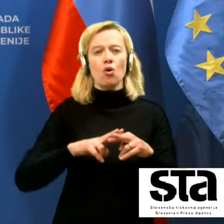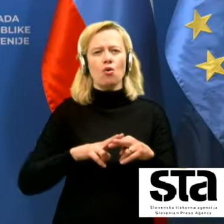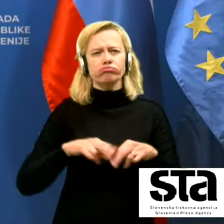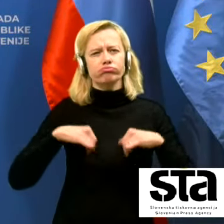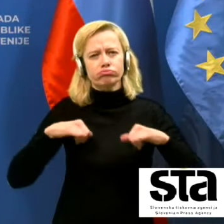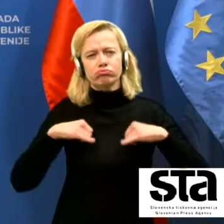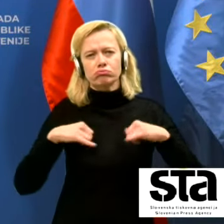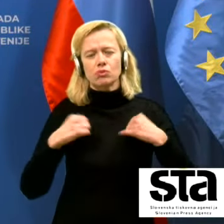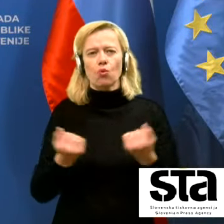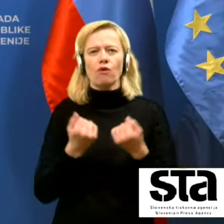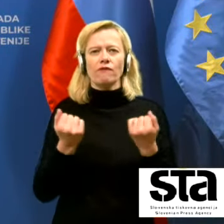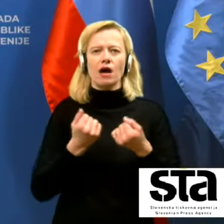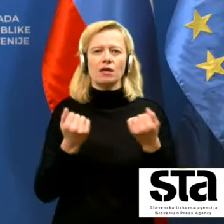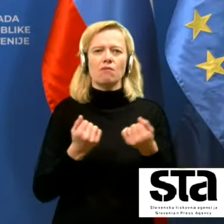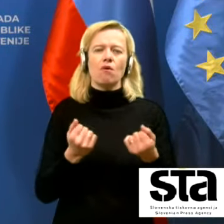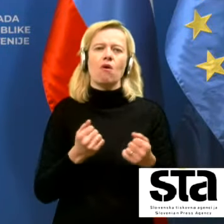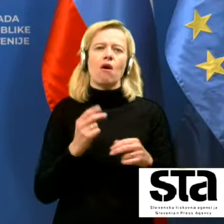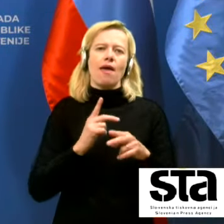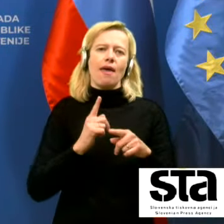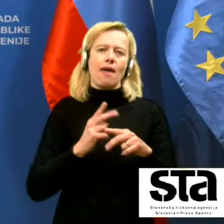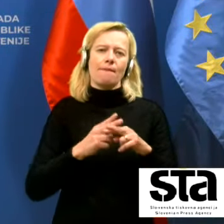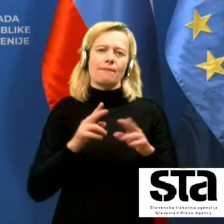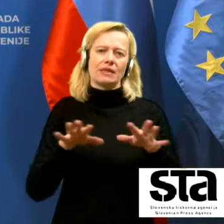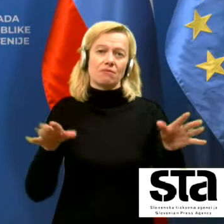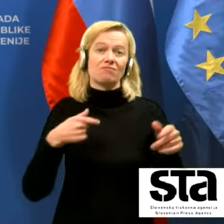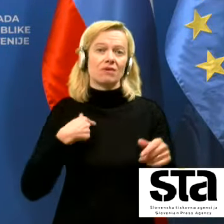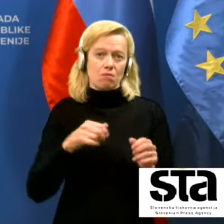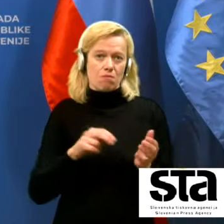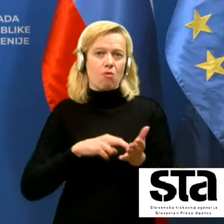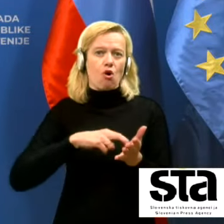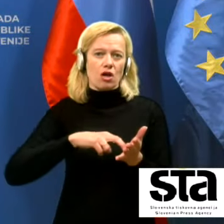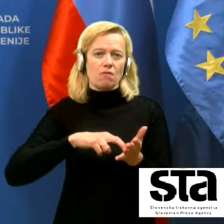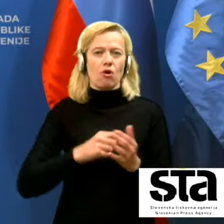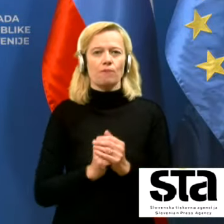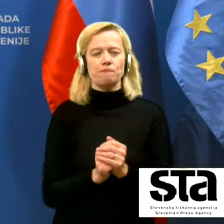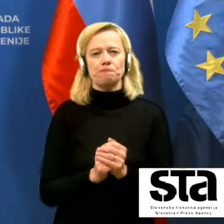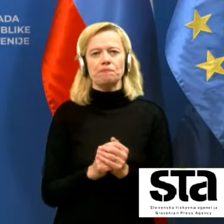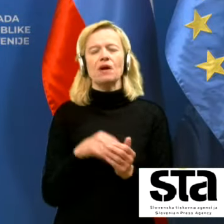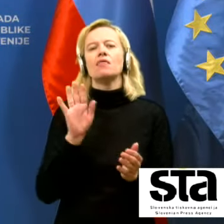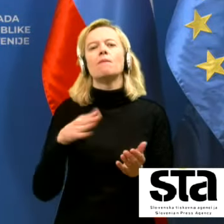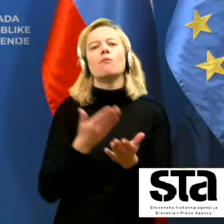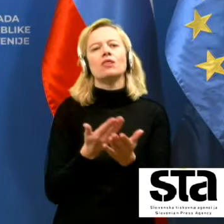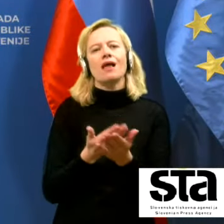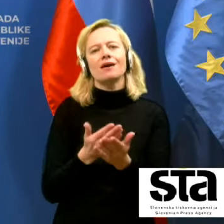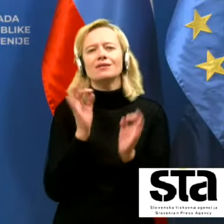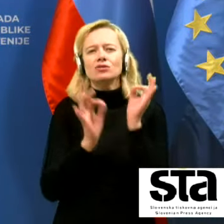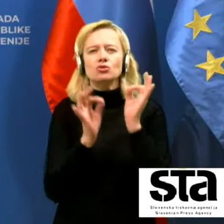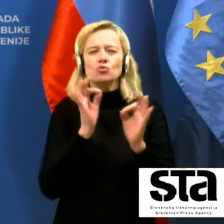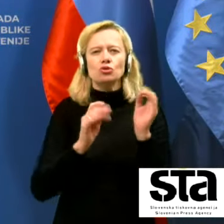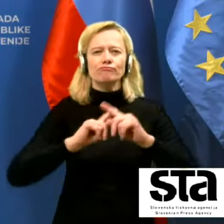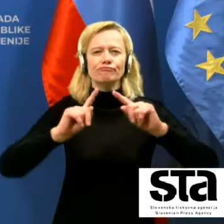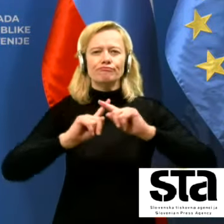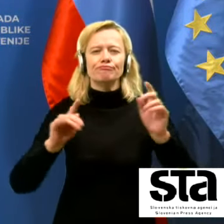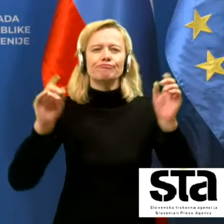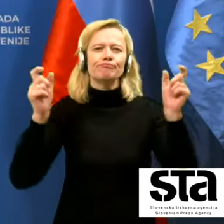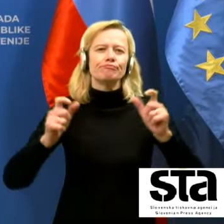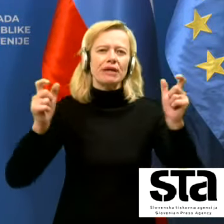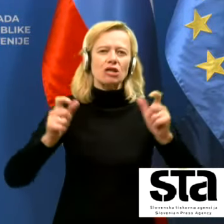ukvarjamo z epidemijo, tudi bojimo, pač na podlagi izkušenj raznih praznovanj iz